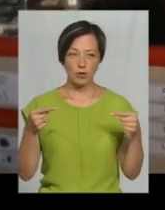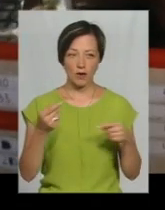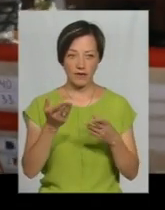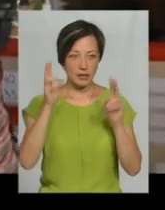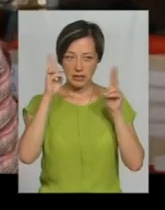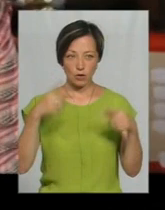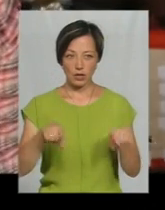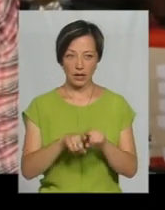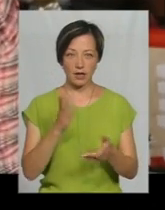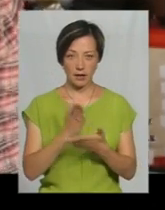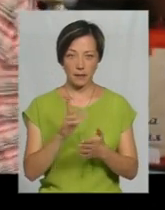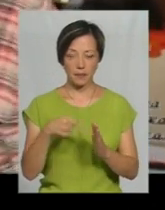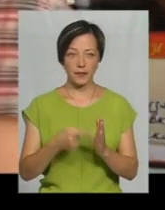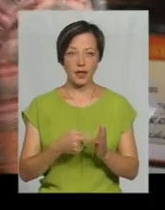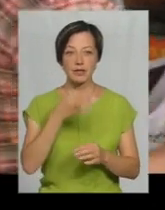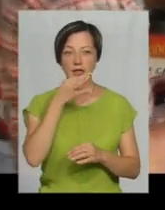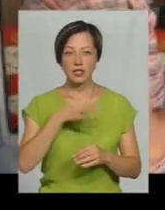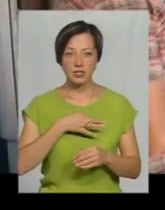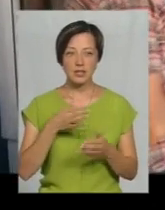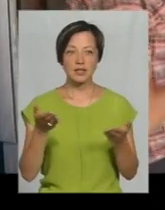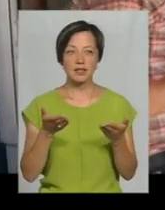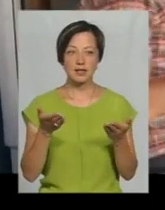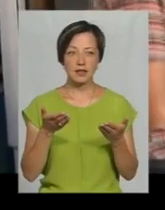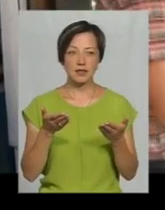знаєте, що таке є? Давайте кажіть нашу розповідальність.